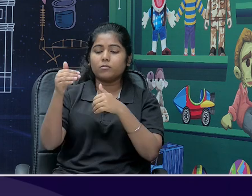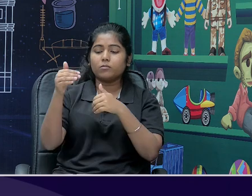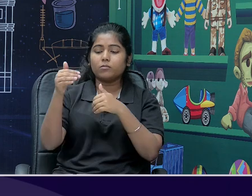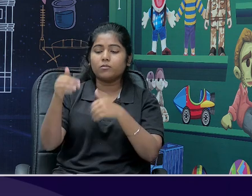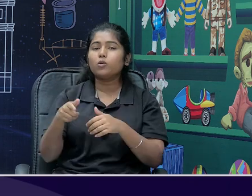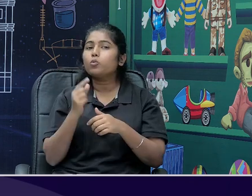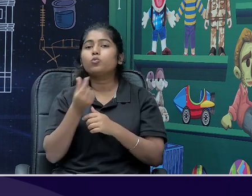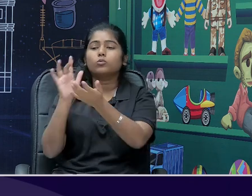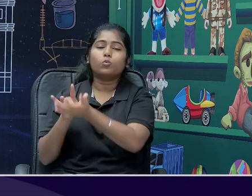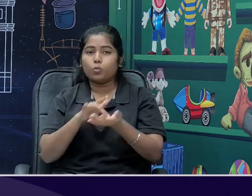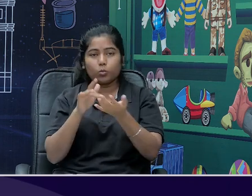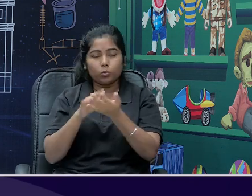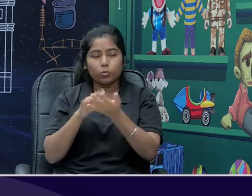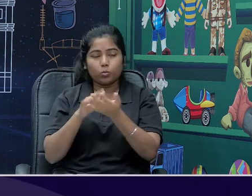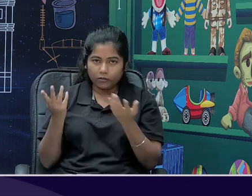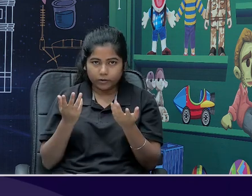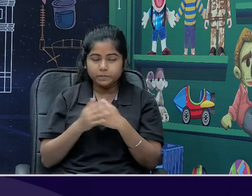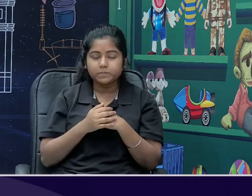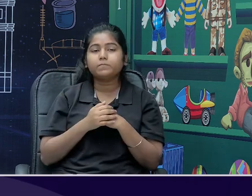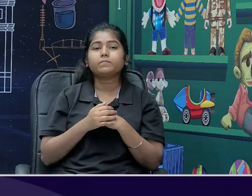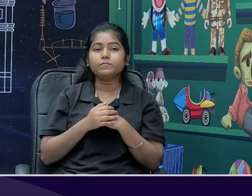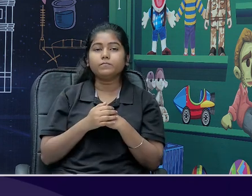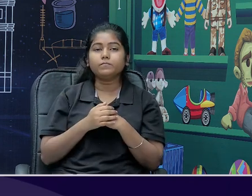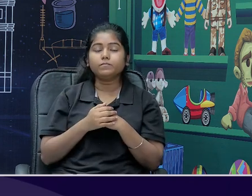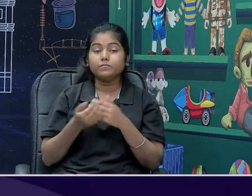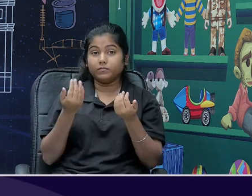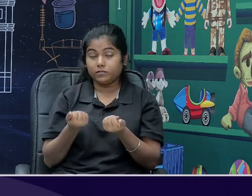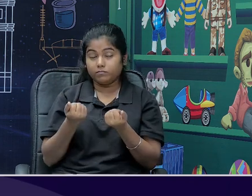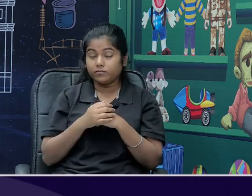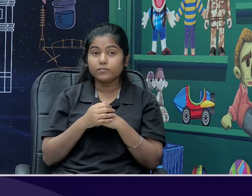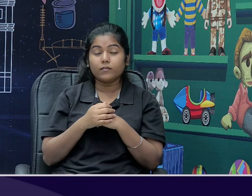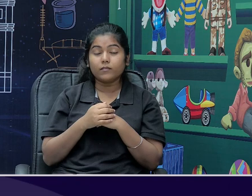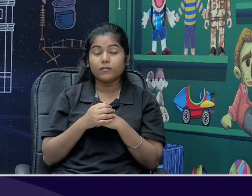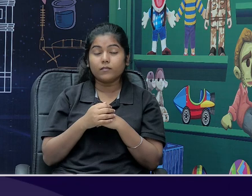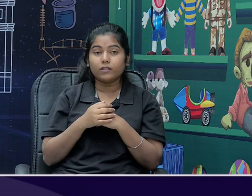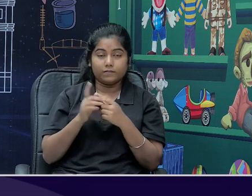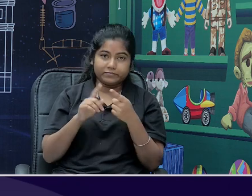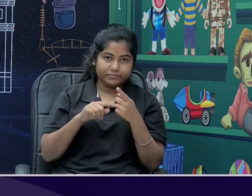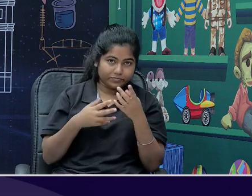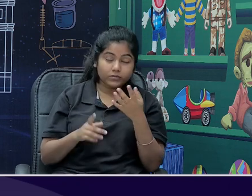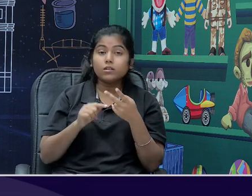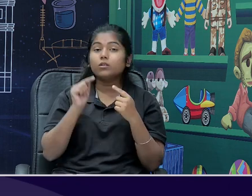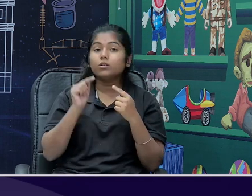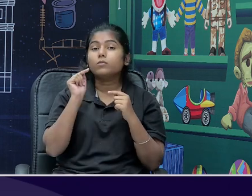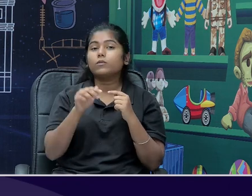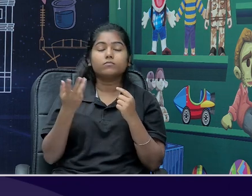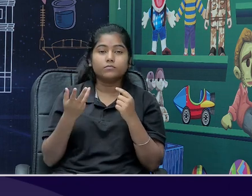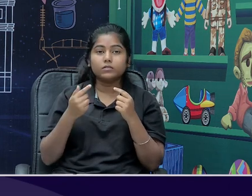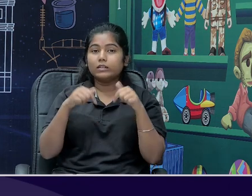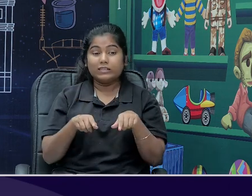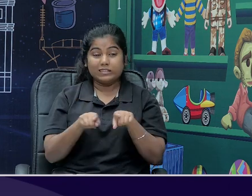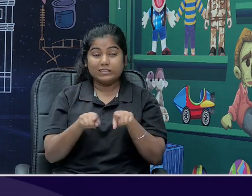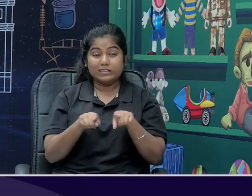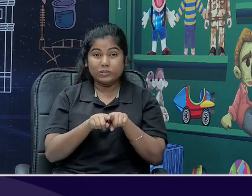earned by these enterprises, जो डिरेक्ली इन्टेशरी, तो अब हमें, पैसा जो departmental undertaking का है, वो